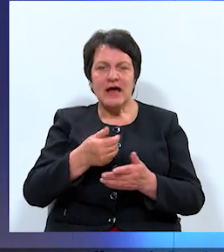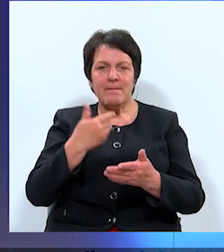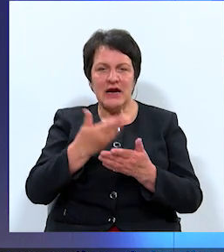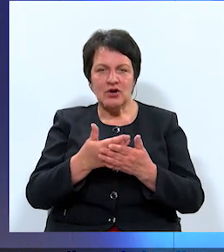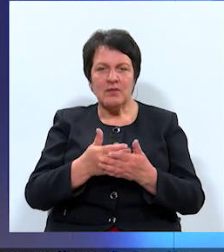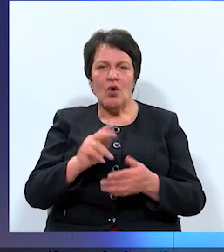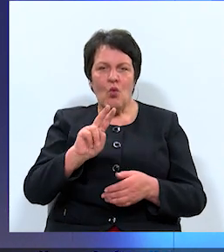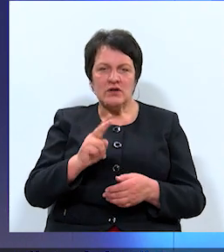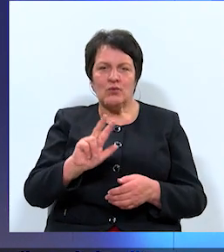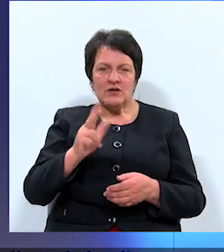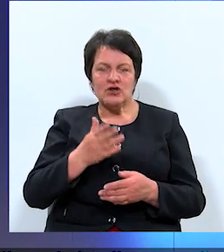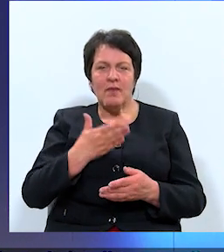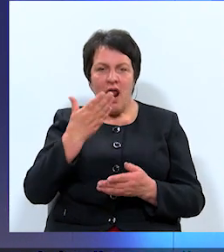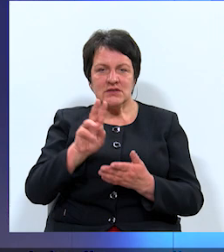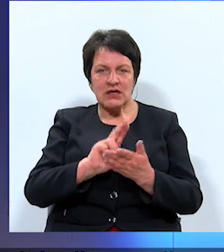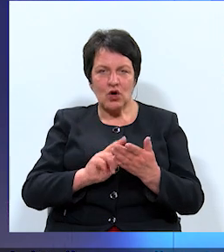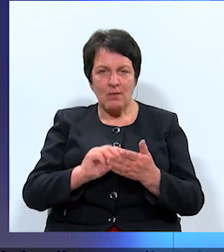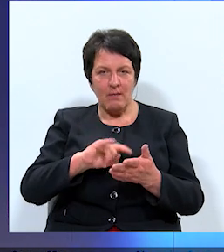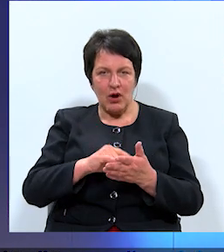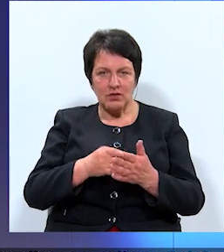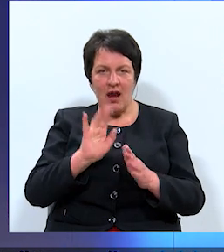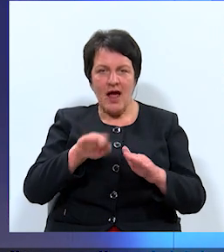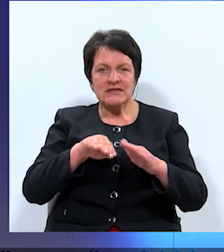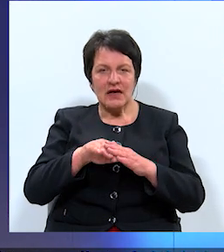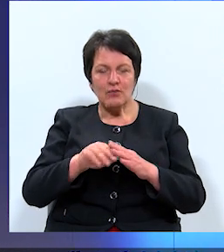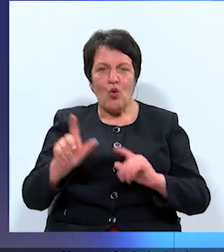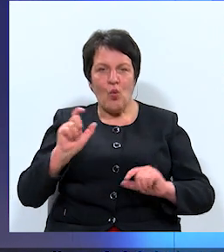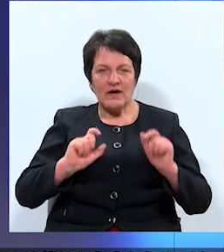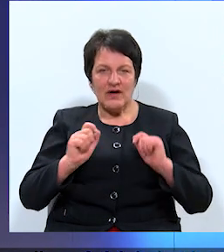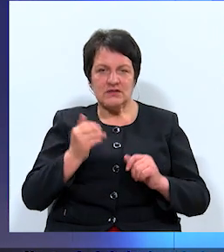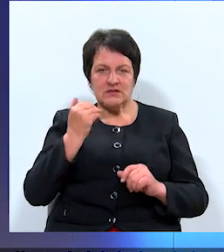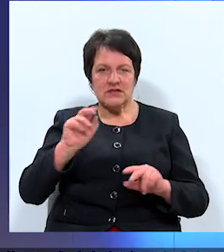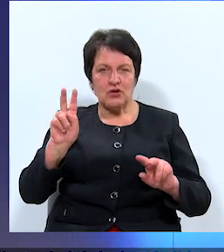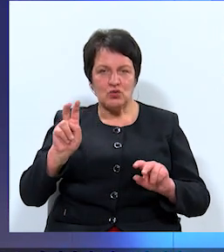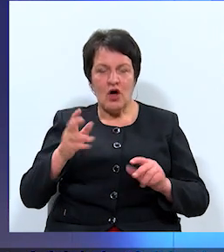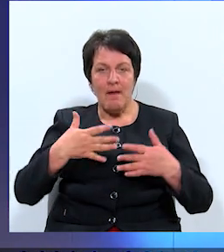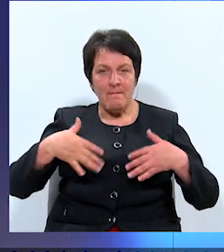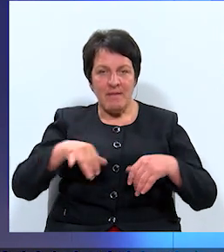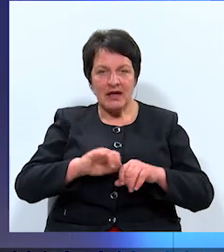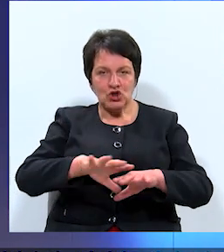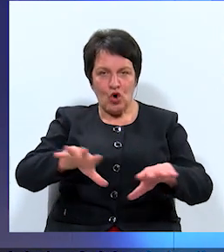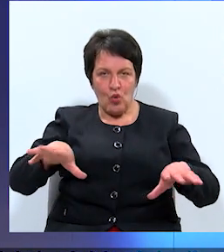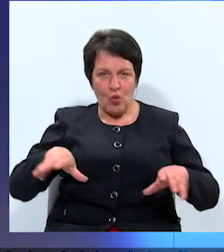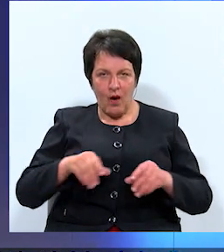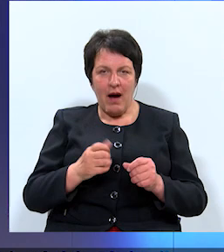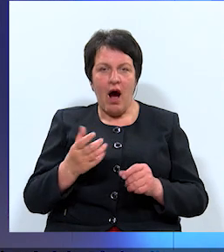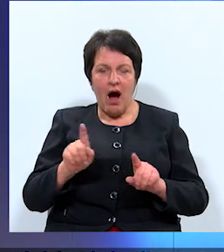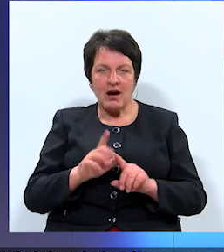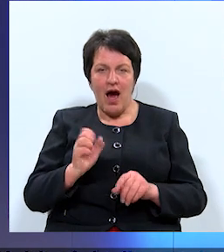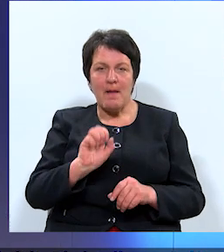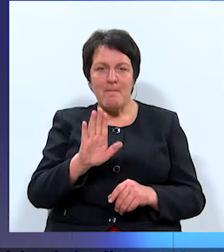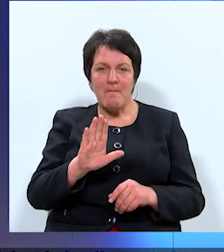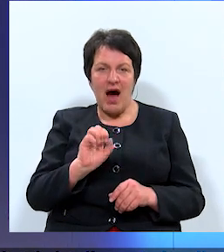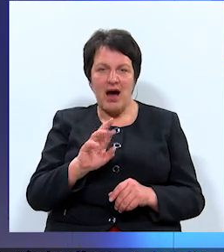projektam un arī otrajiem, lai saglabātu universitātes statusu. Mēs kopā arī ar